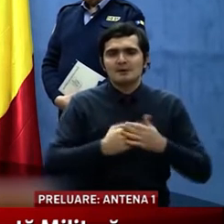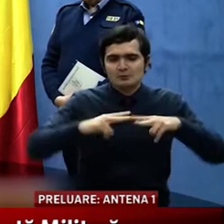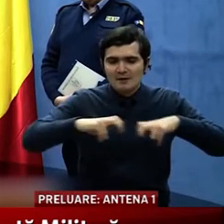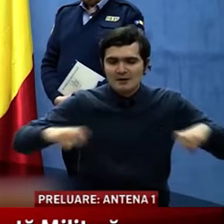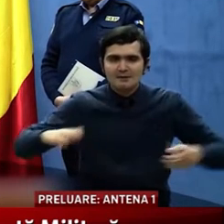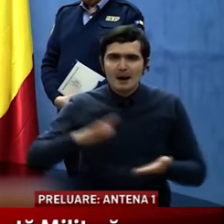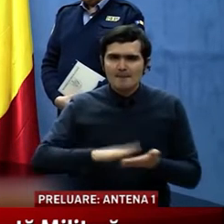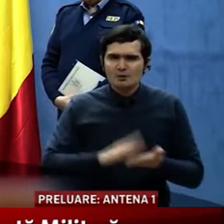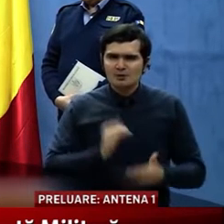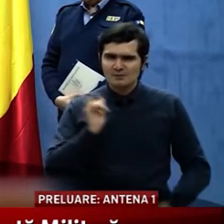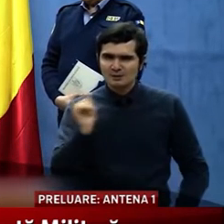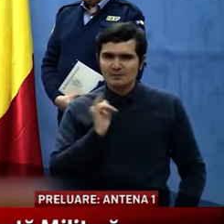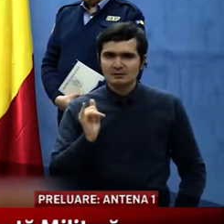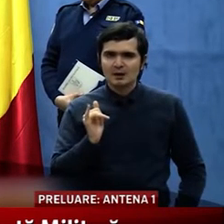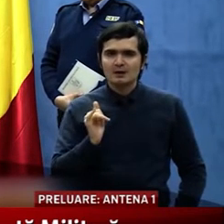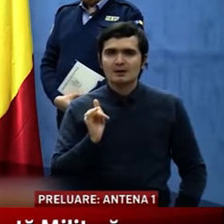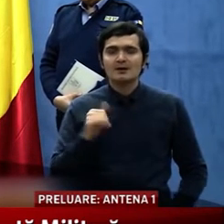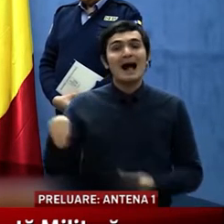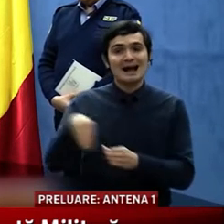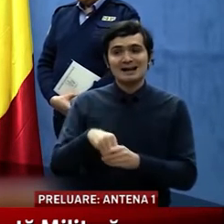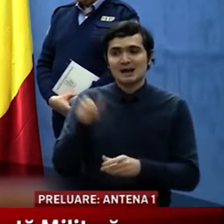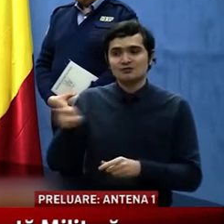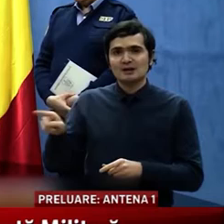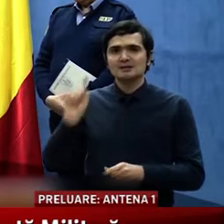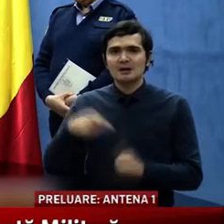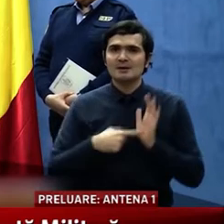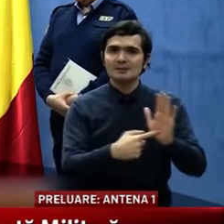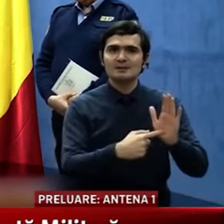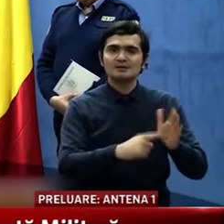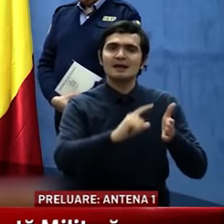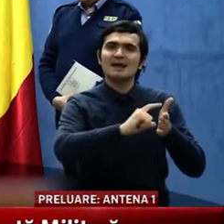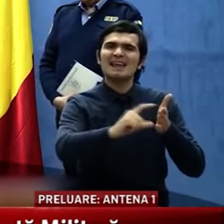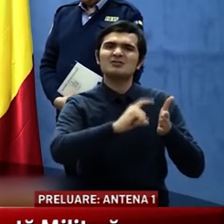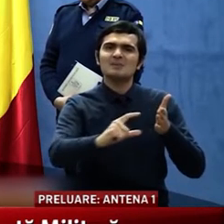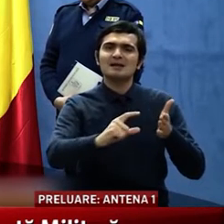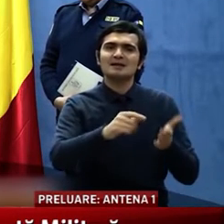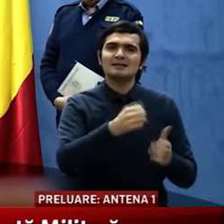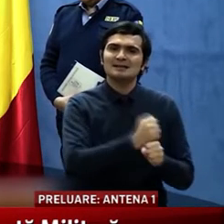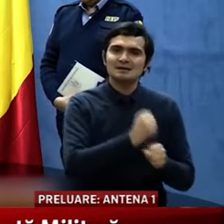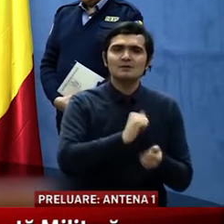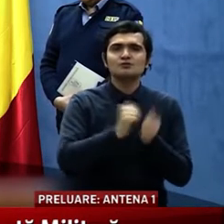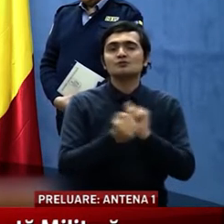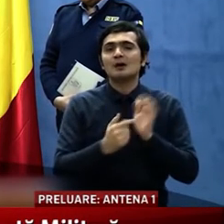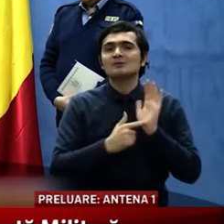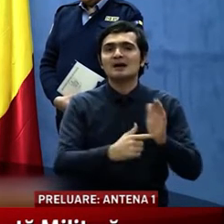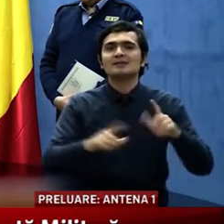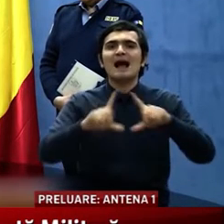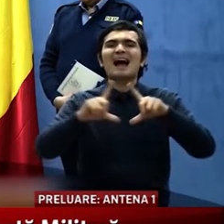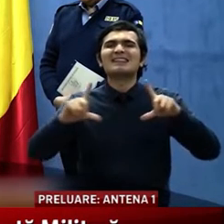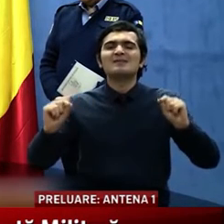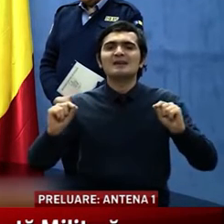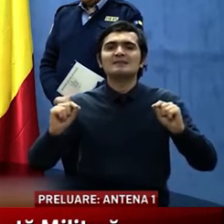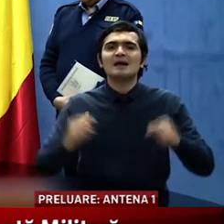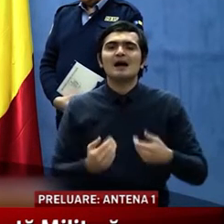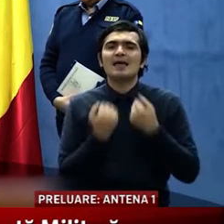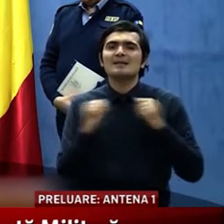angajații prezintă legitimația de serviciu sau adeverința eliberată de angajator, am